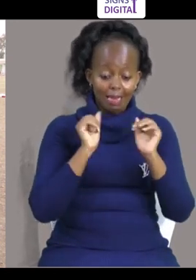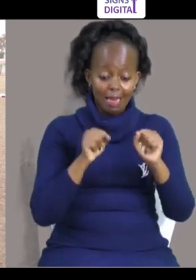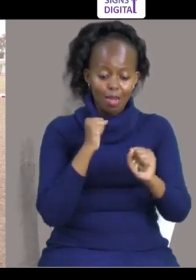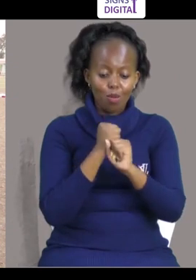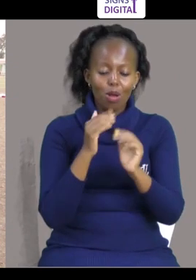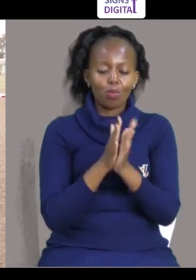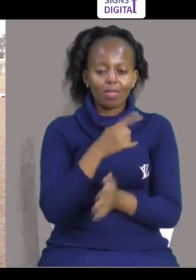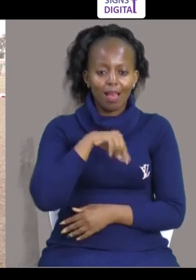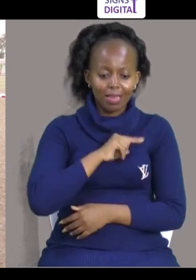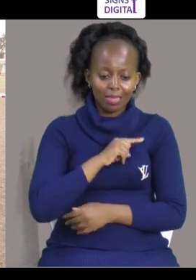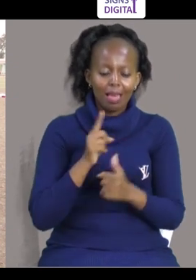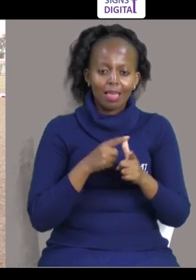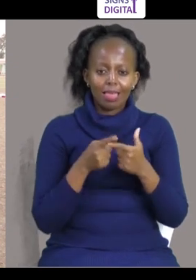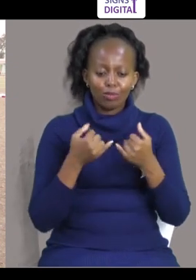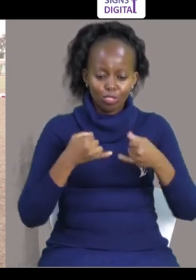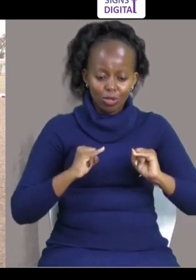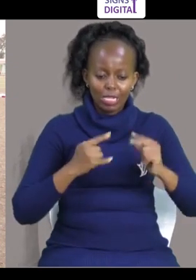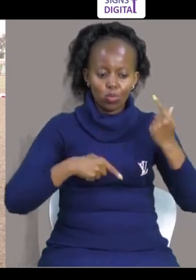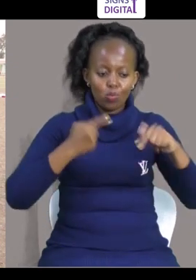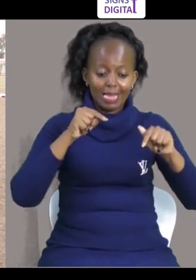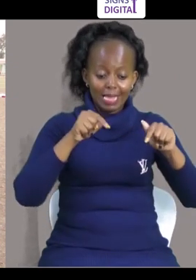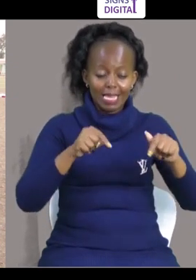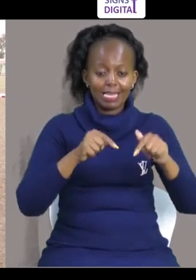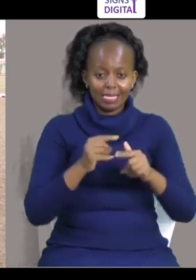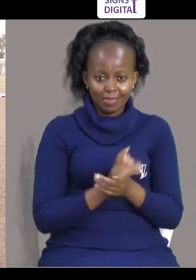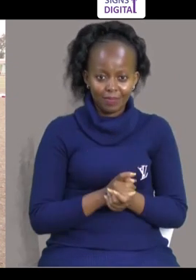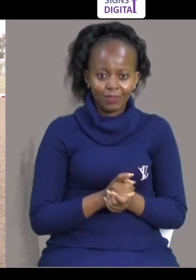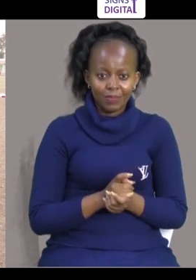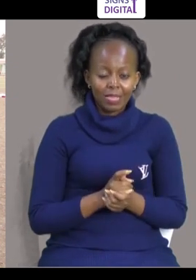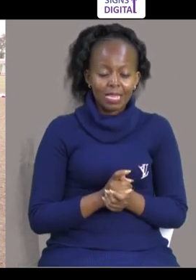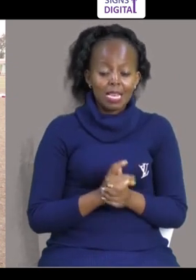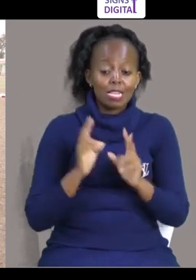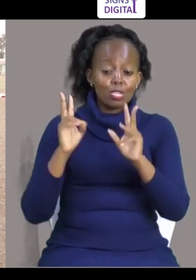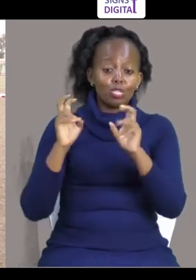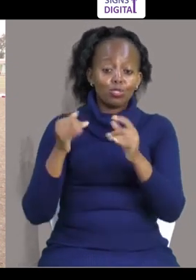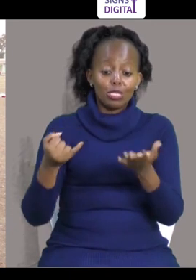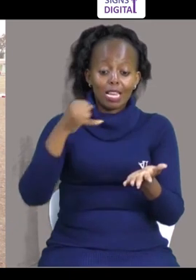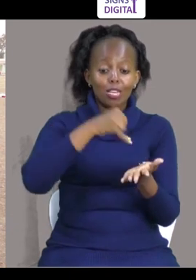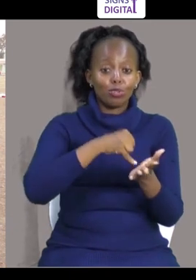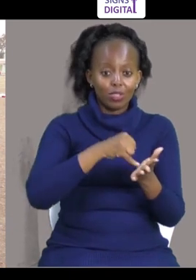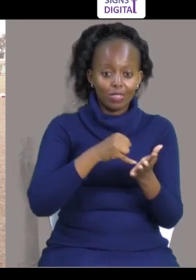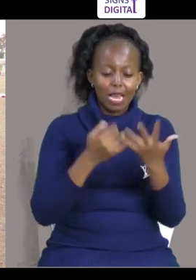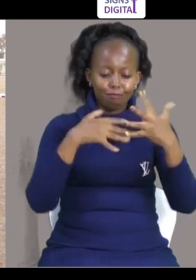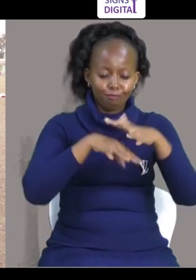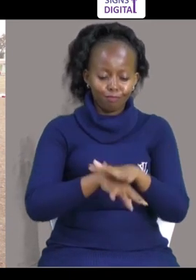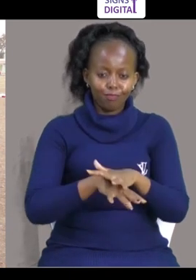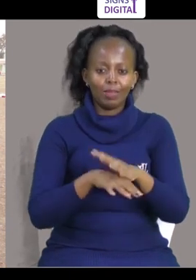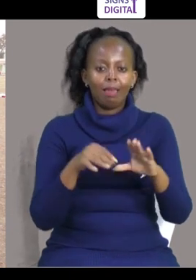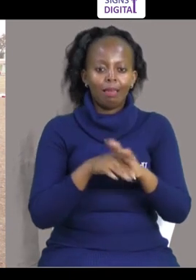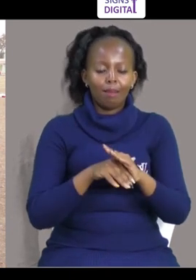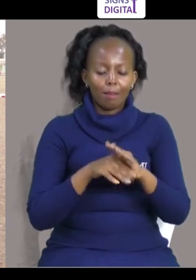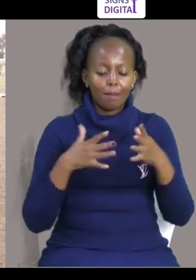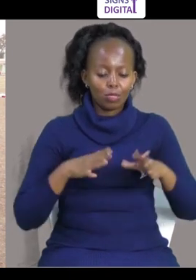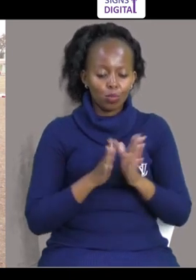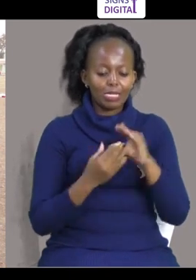Organizations Zota Zinaeza Uganda Na sisi Yo tu win Ii battle Ya Inclusivity And equity For persons With